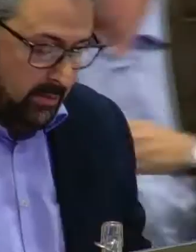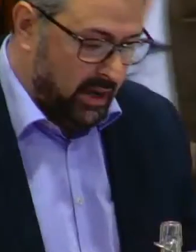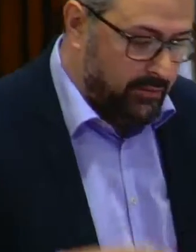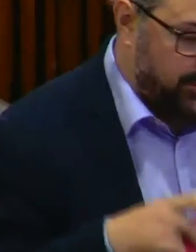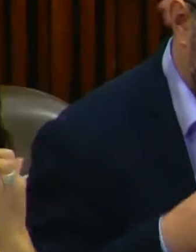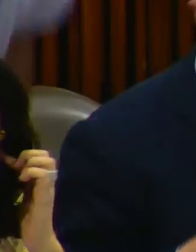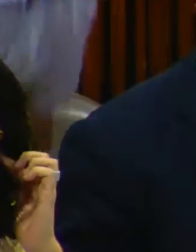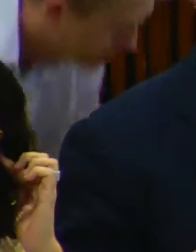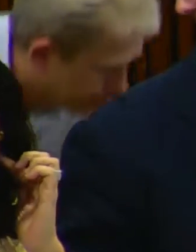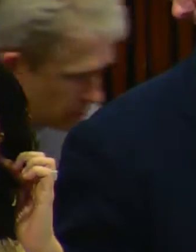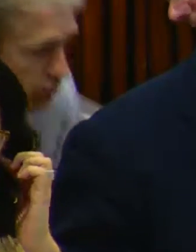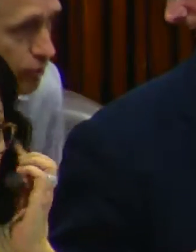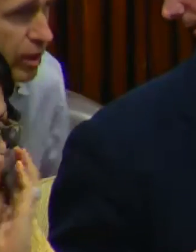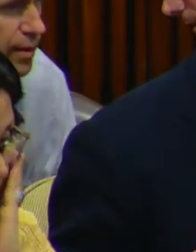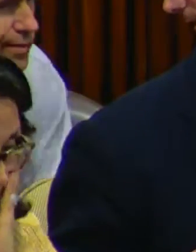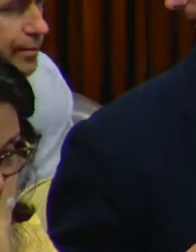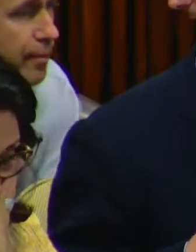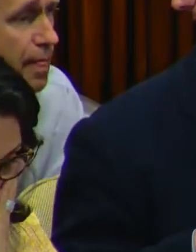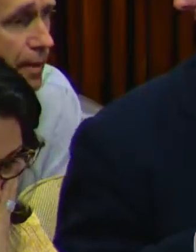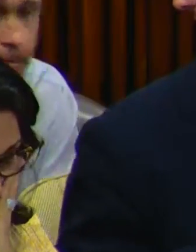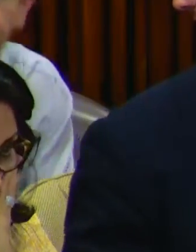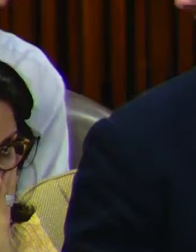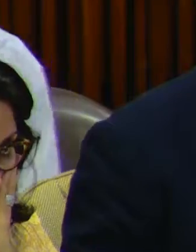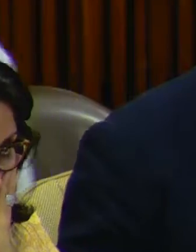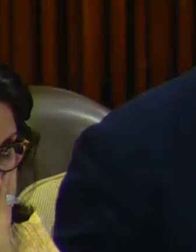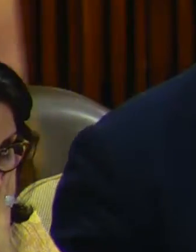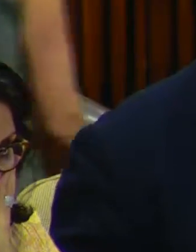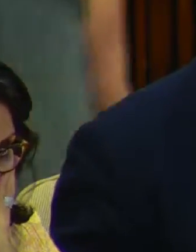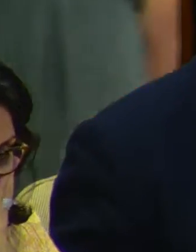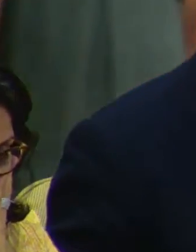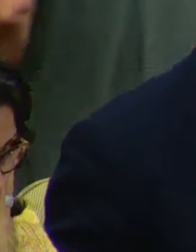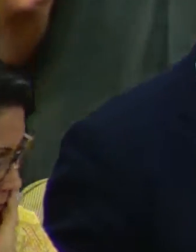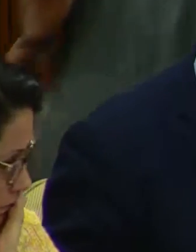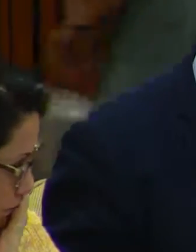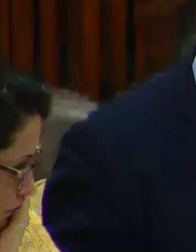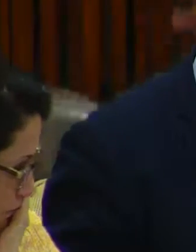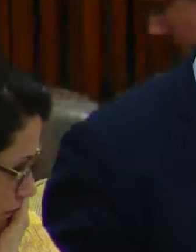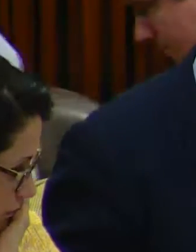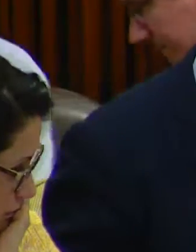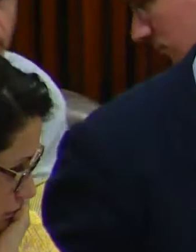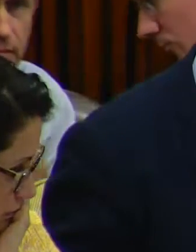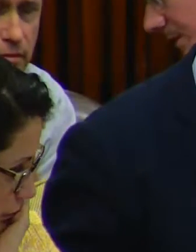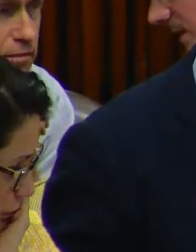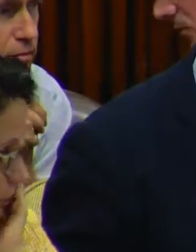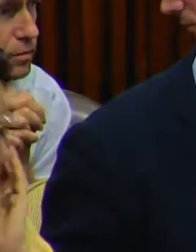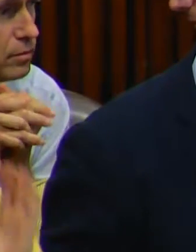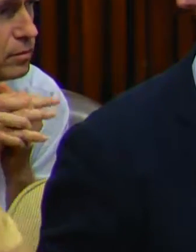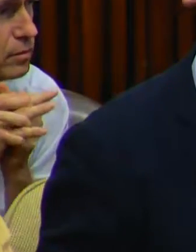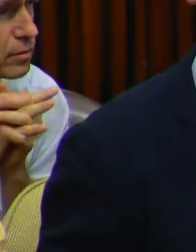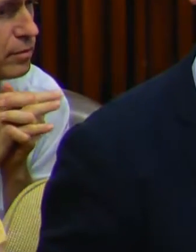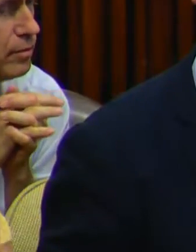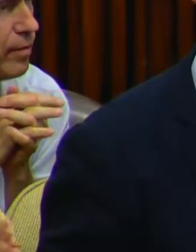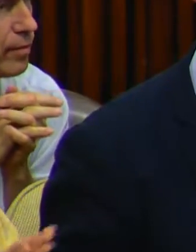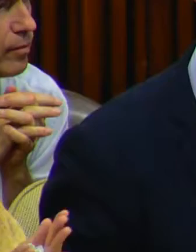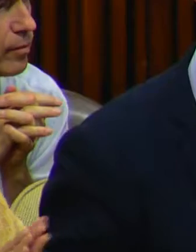Monsieur le maire, ce sera bref. Nous allons donc participer au vote sur cette délibération. Étant donné les conditions dans lesquelles